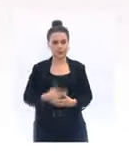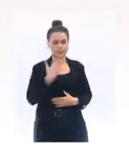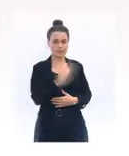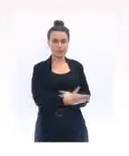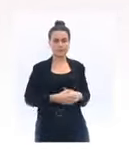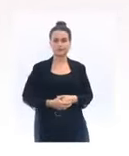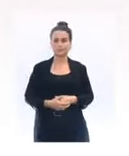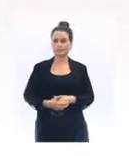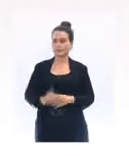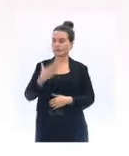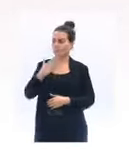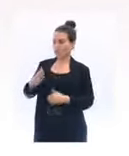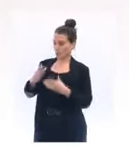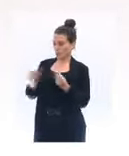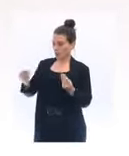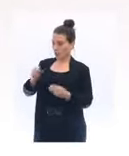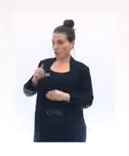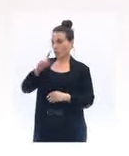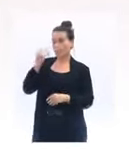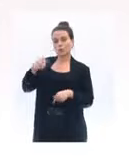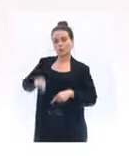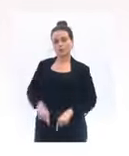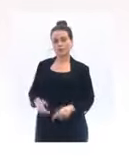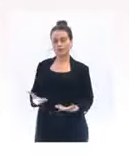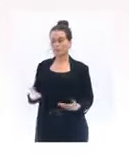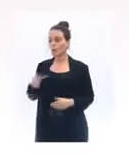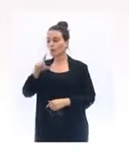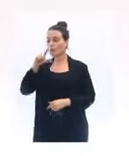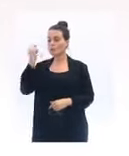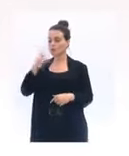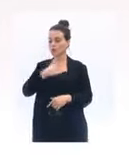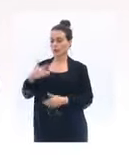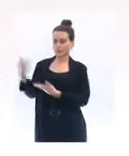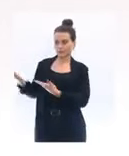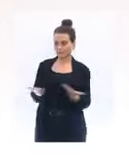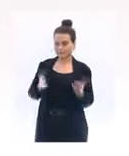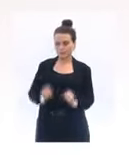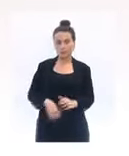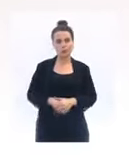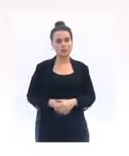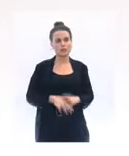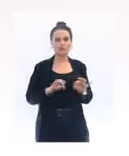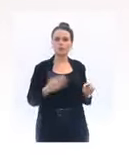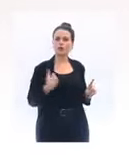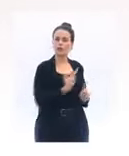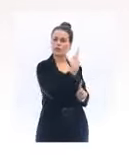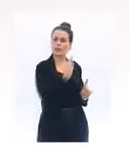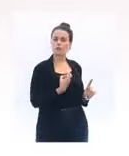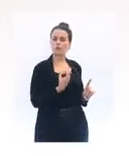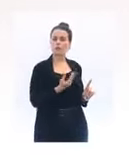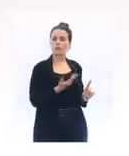Merci beaucoup, M. le ministre. J'invite le ministre de la Santé à me rejoindre pendant ce temps. Vous m'avez posé une question